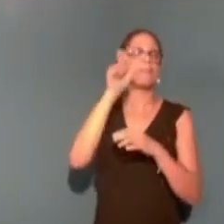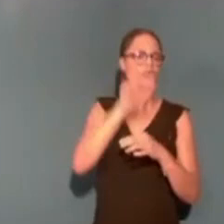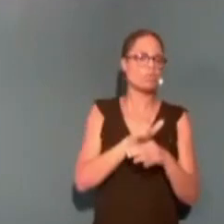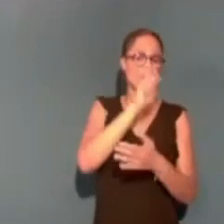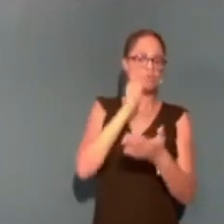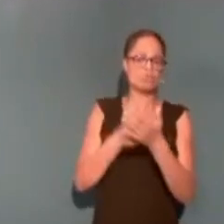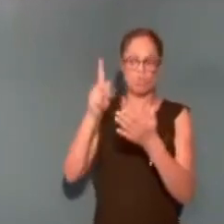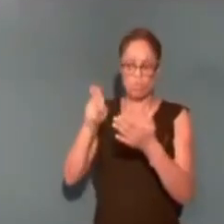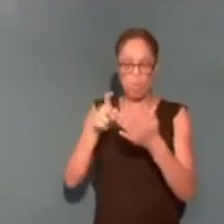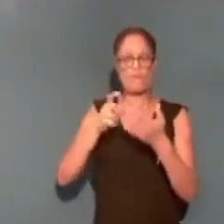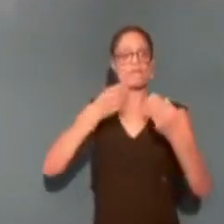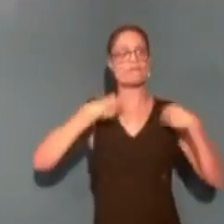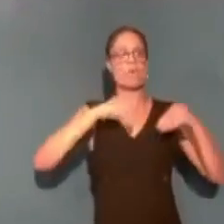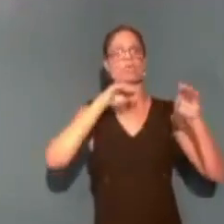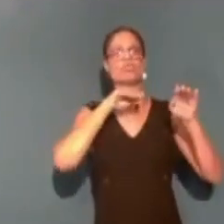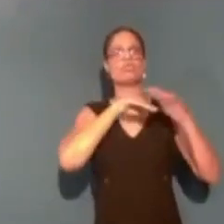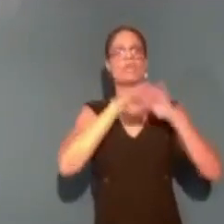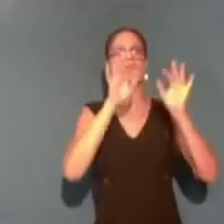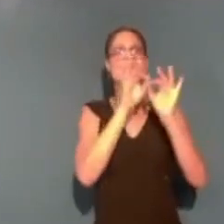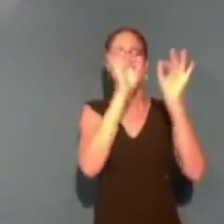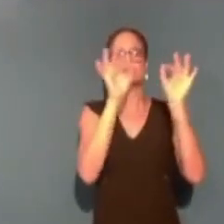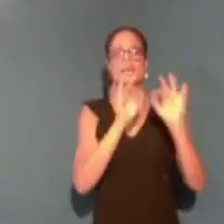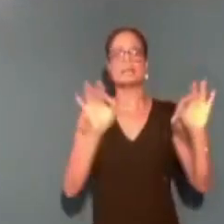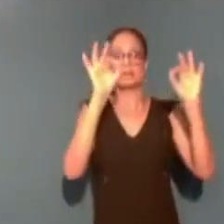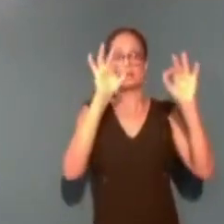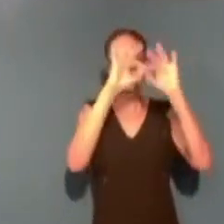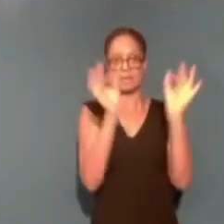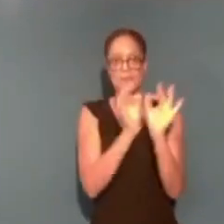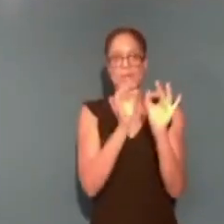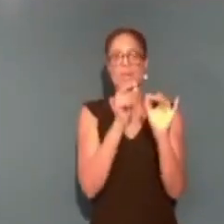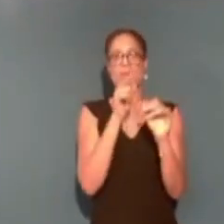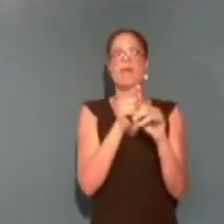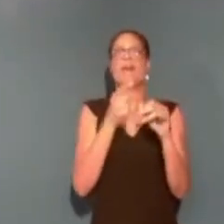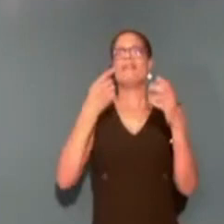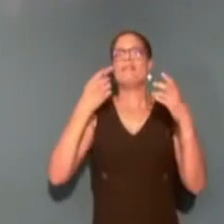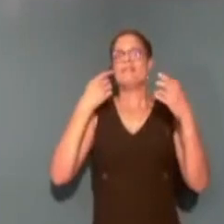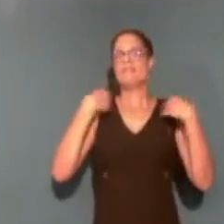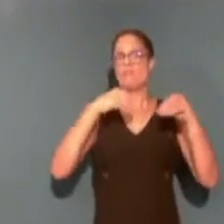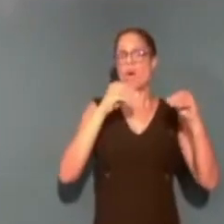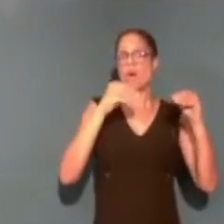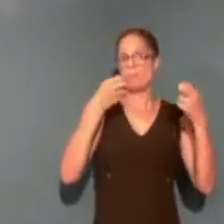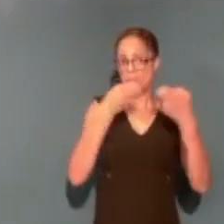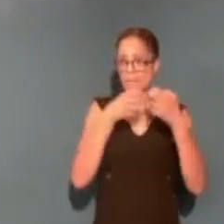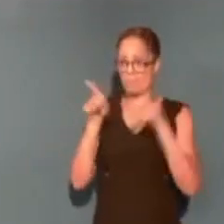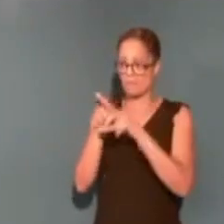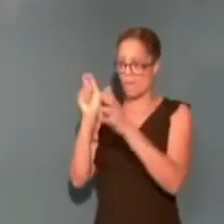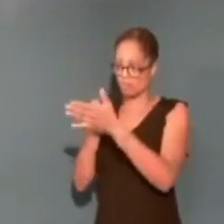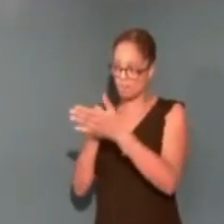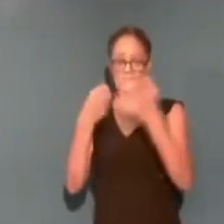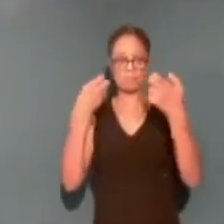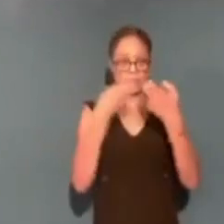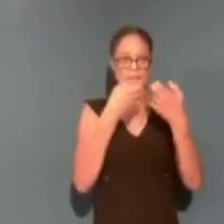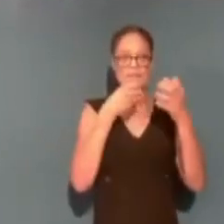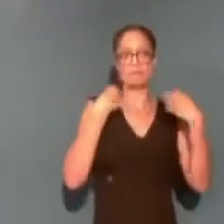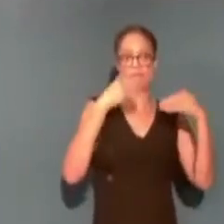le revend à la CACEM, le vendait au prix où il l'avait acheté. Et la CACEM considérait que c'était trop cher